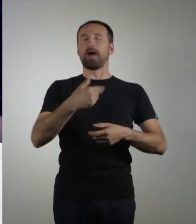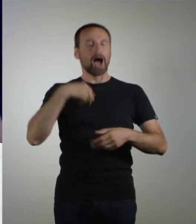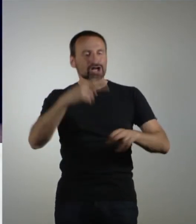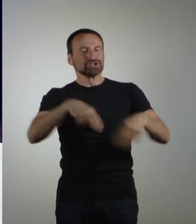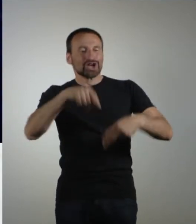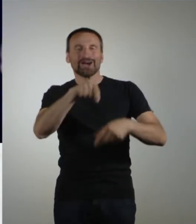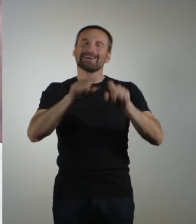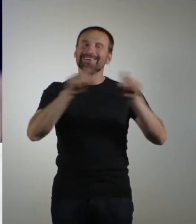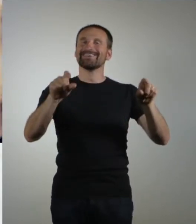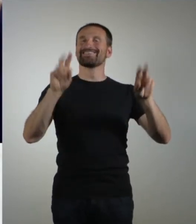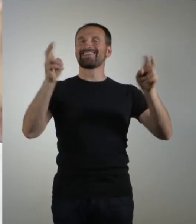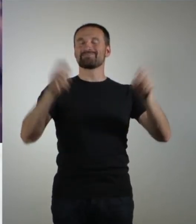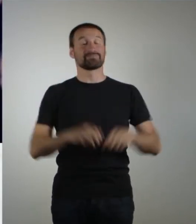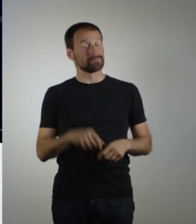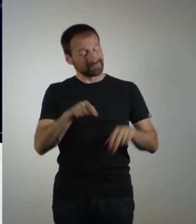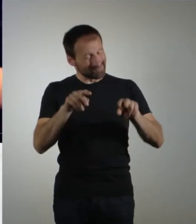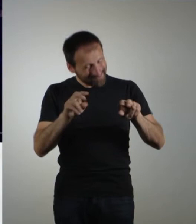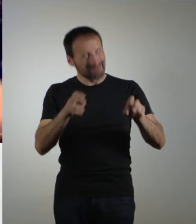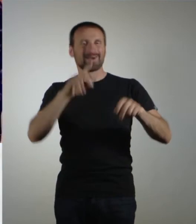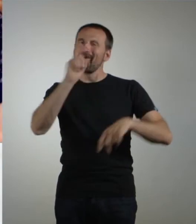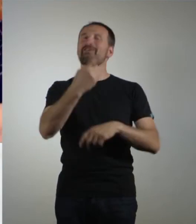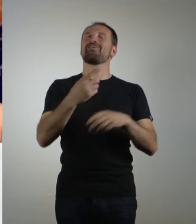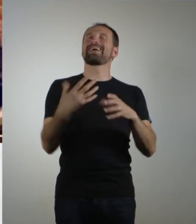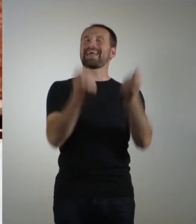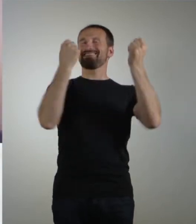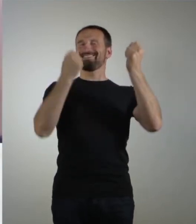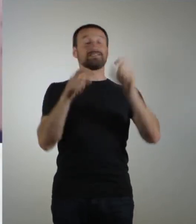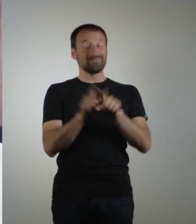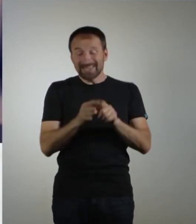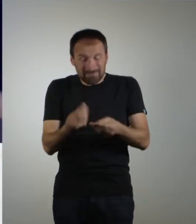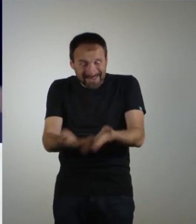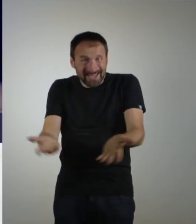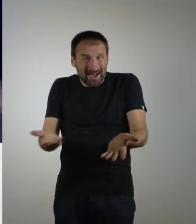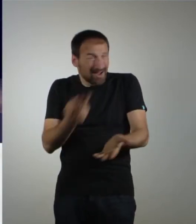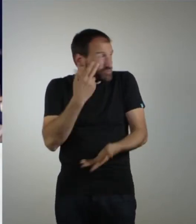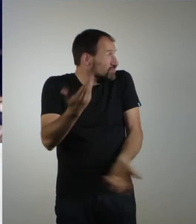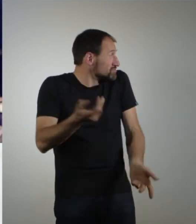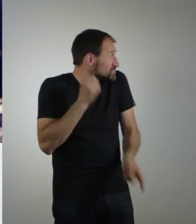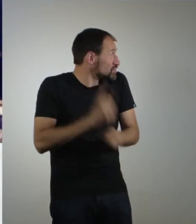den einfach gerettet haben, den Namen. So wie die Materialien. Schau, sonst hätte den niemand haben wollen.